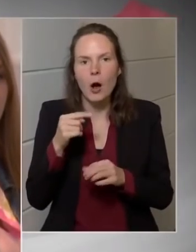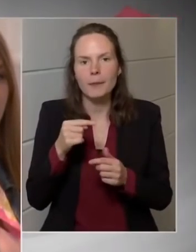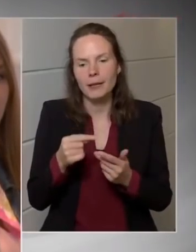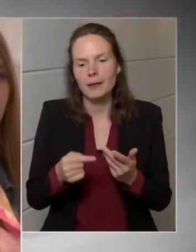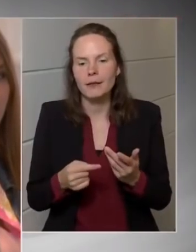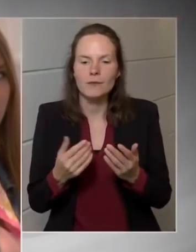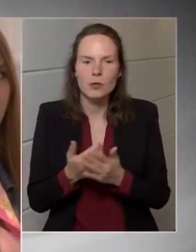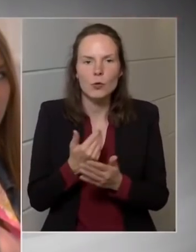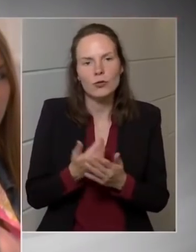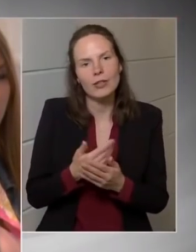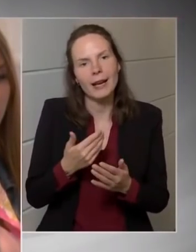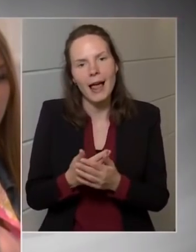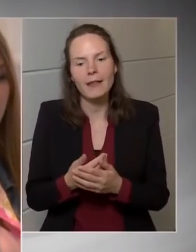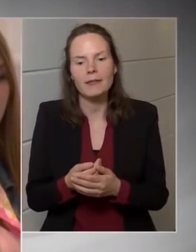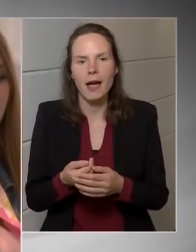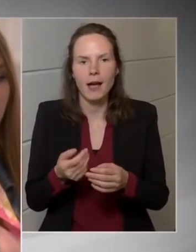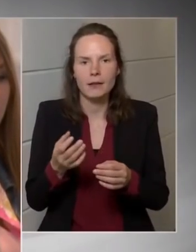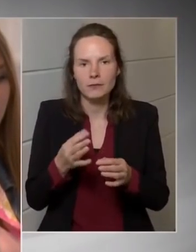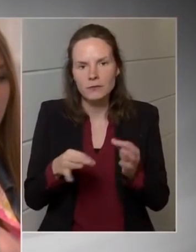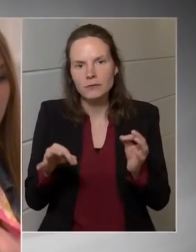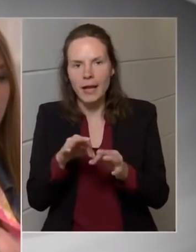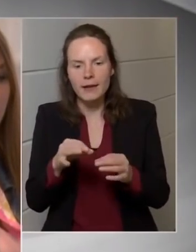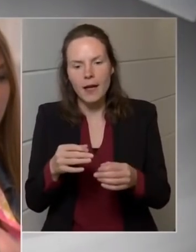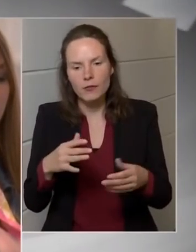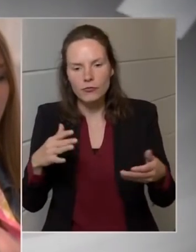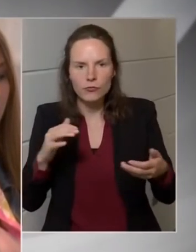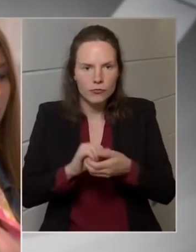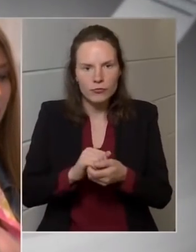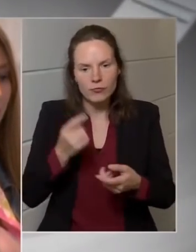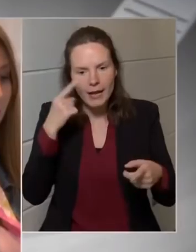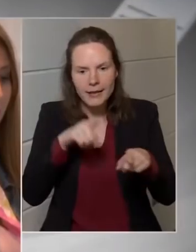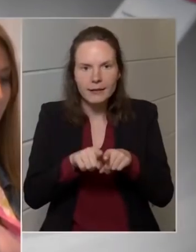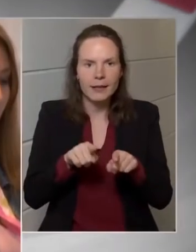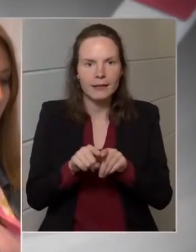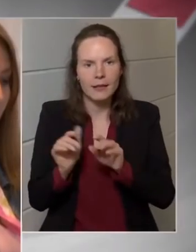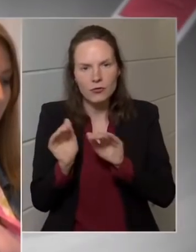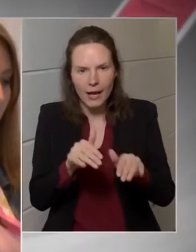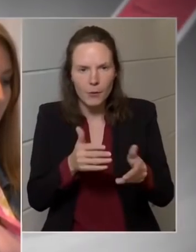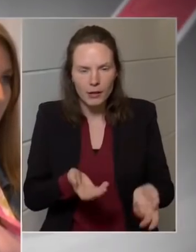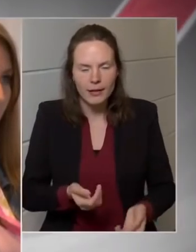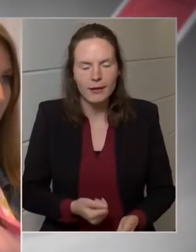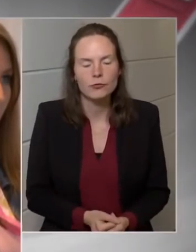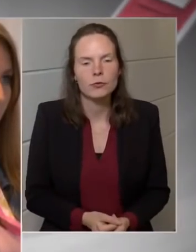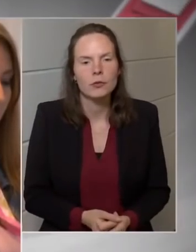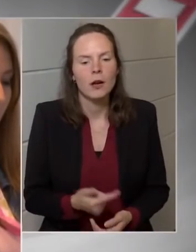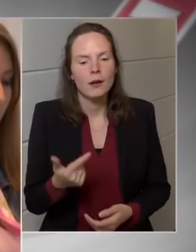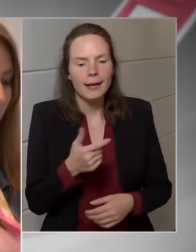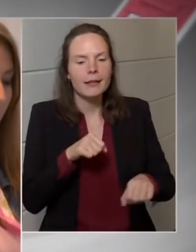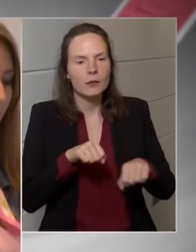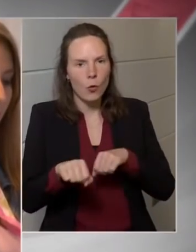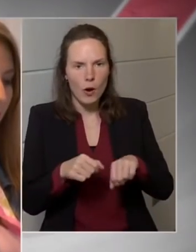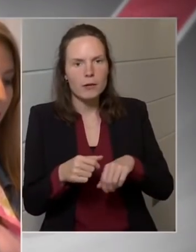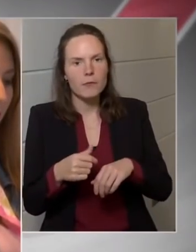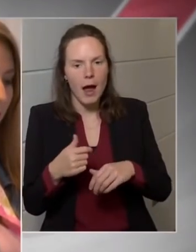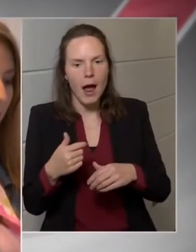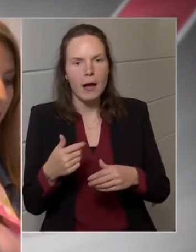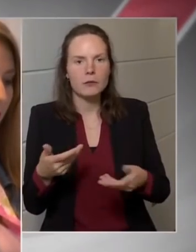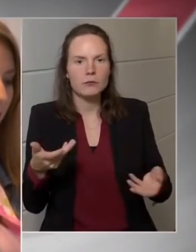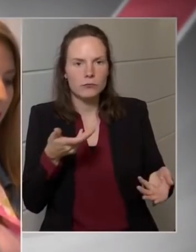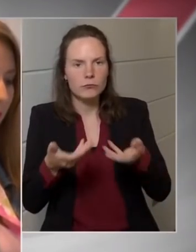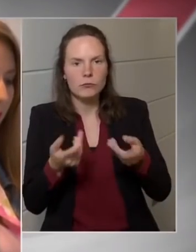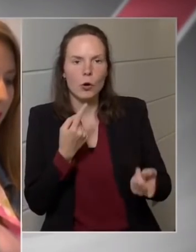És ha igen, akkor mikor? Különleges tekintettel az EU előtt fekve olyan ügyekre, amikben szükség lenne